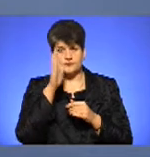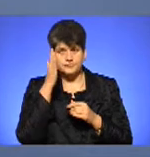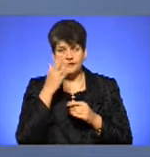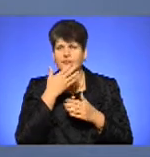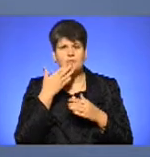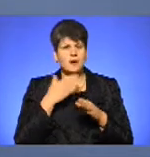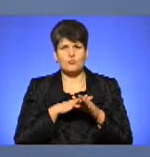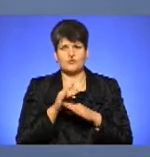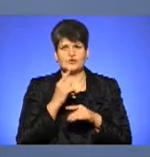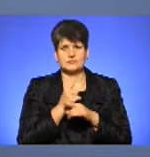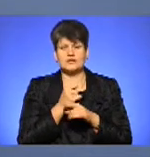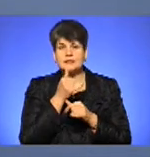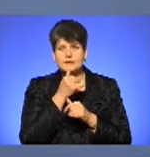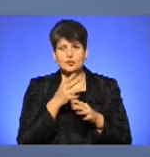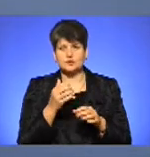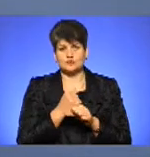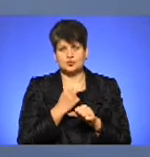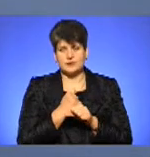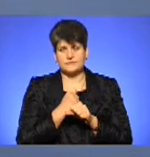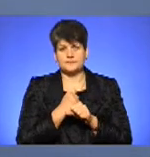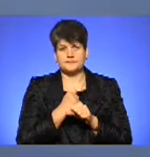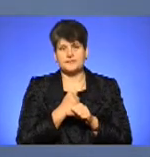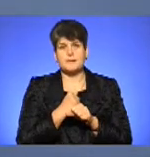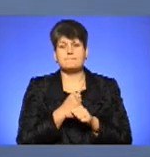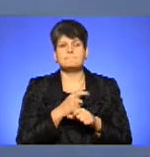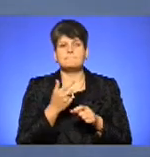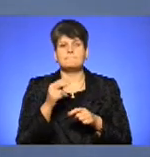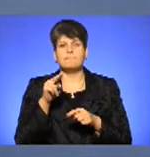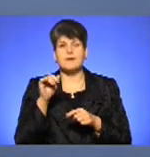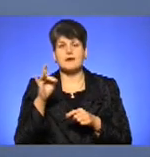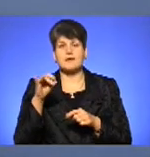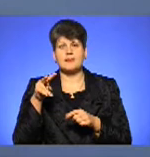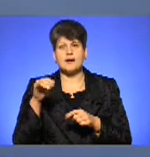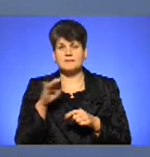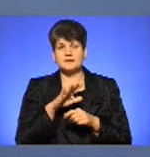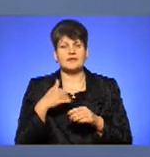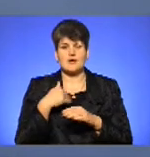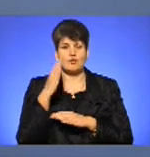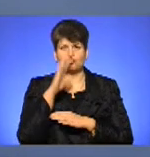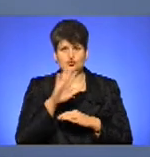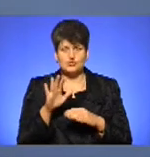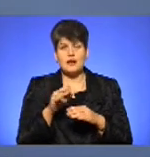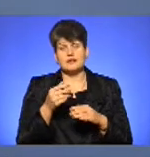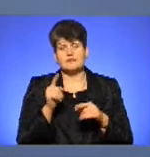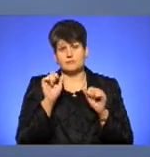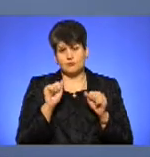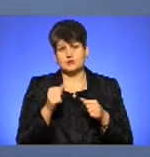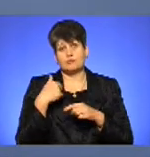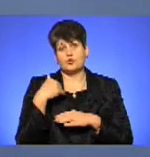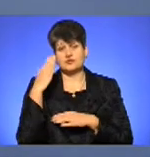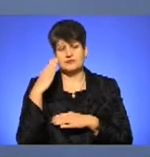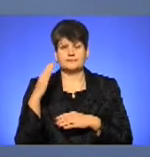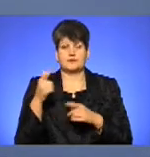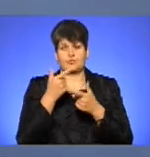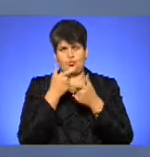заборони, бо її неможливо встановити, парламент не голосує за це, але парламент може проголосувати за повідомлення на